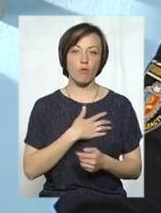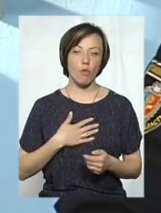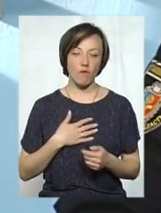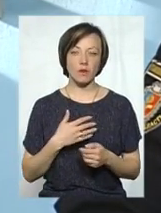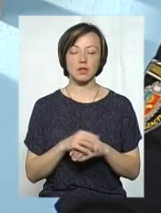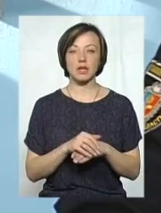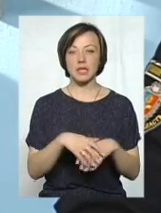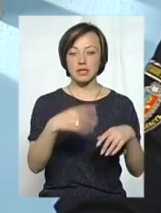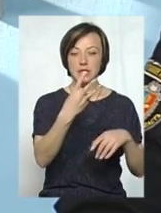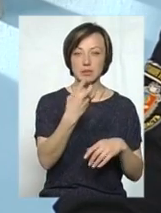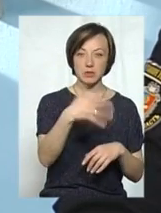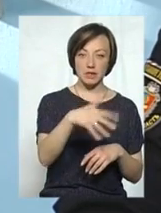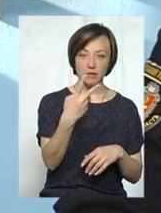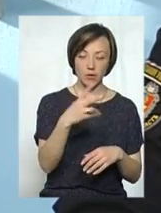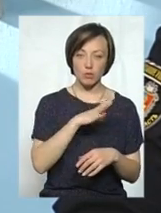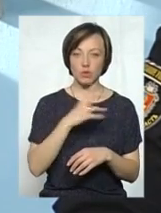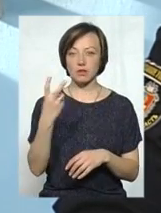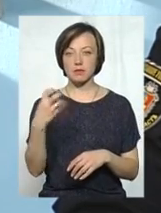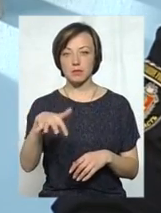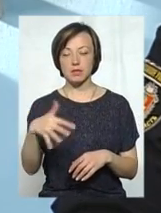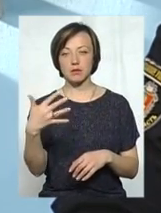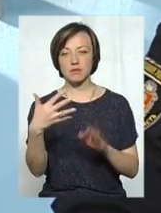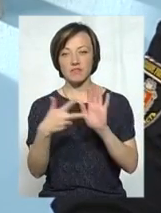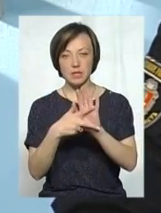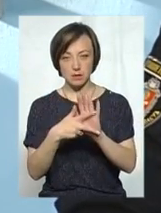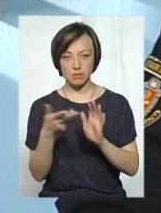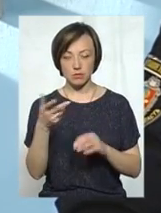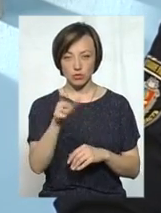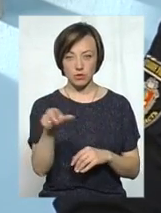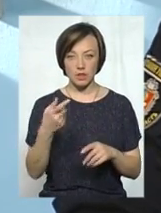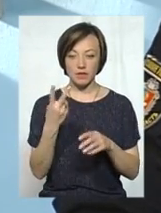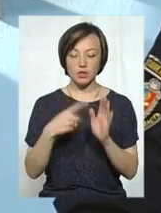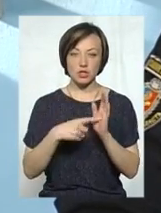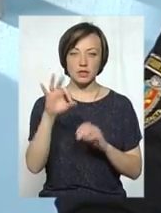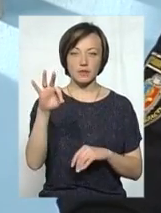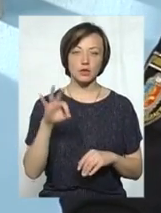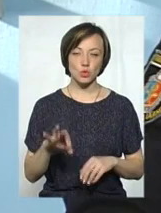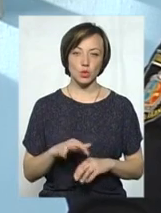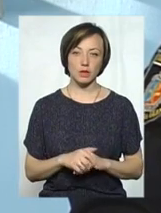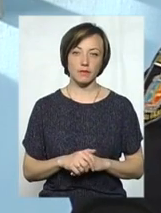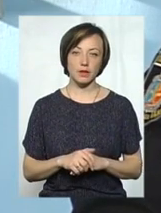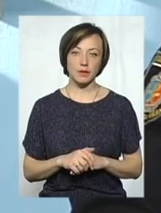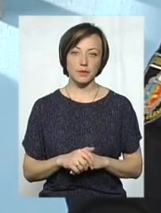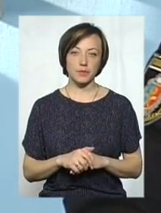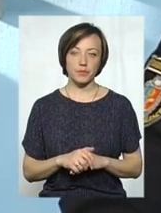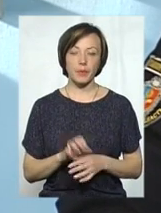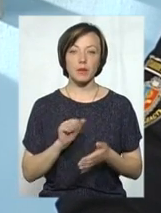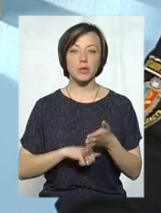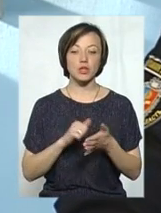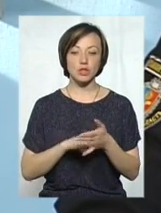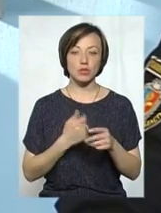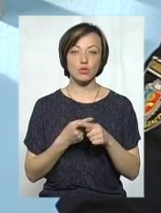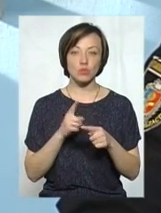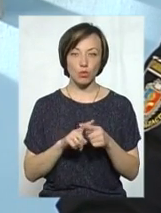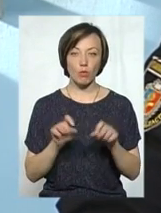з 352 до 258, це 26%. Причиною цього